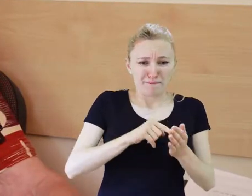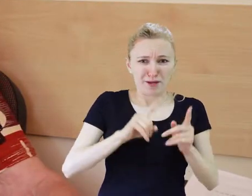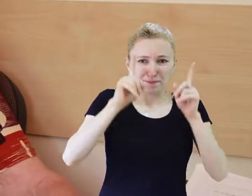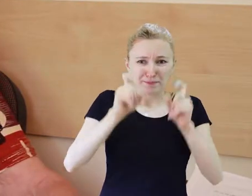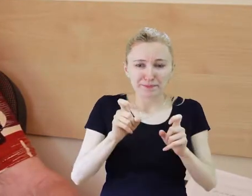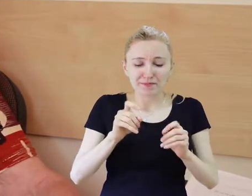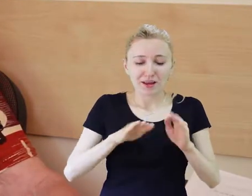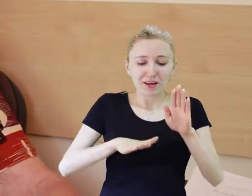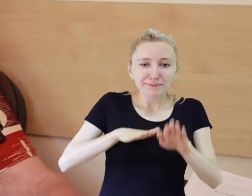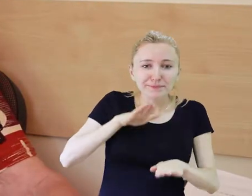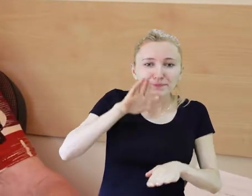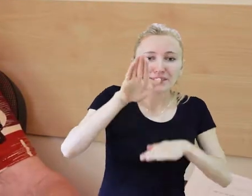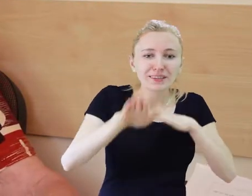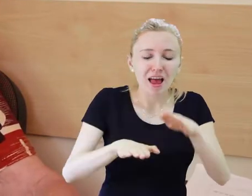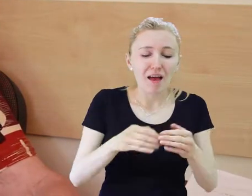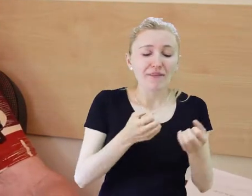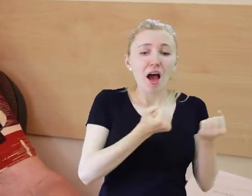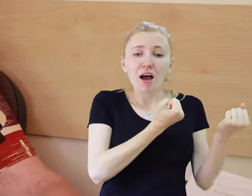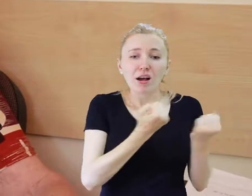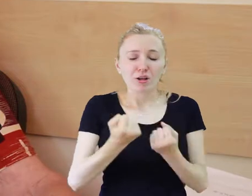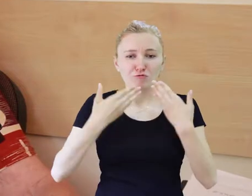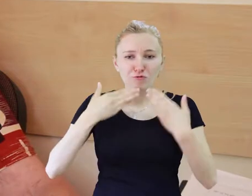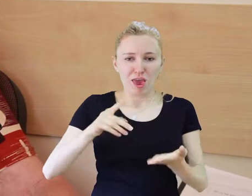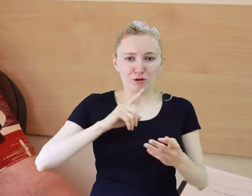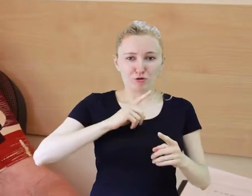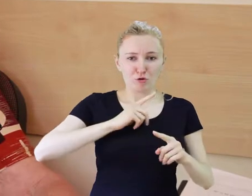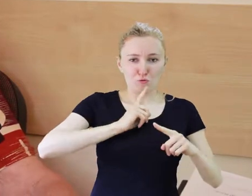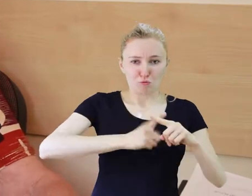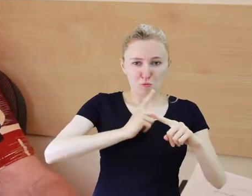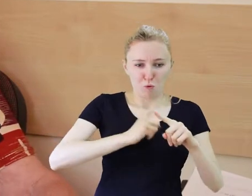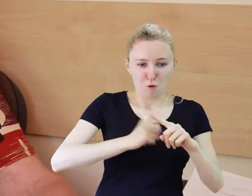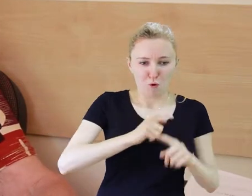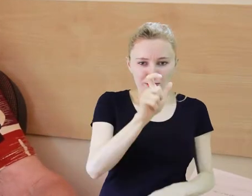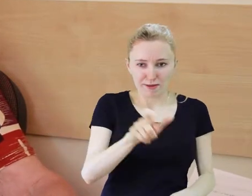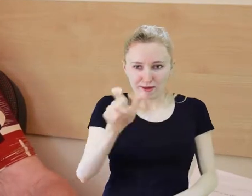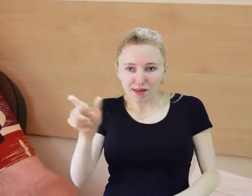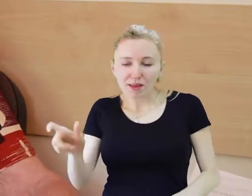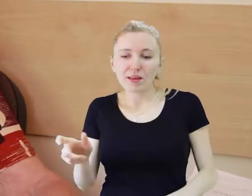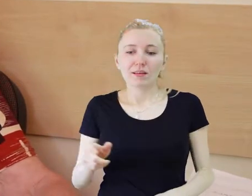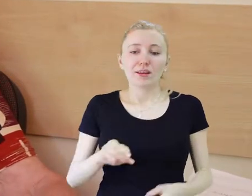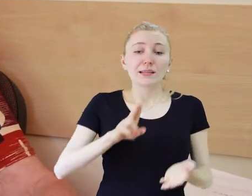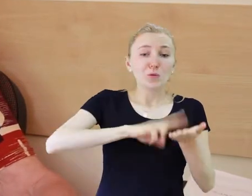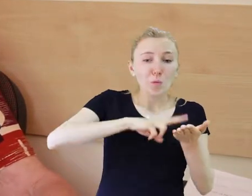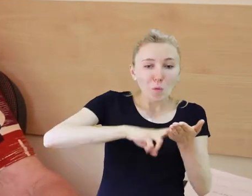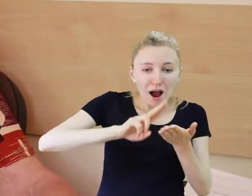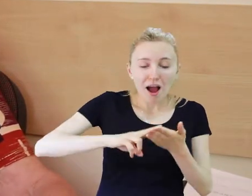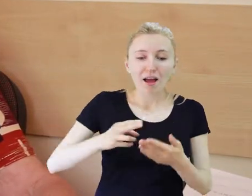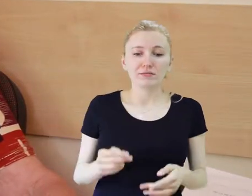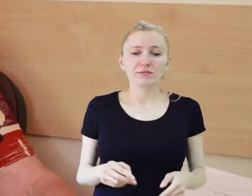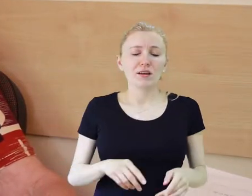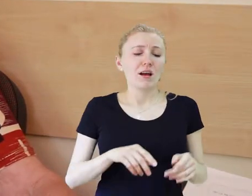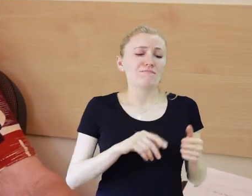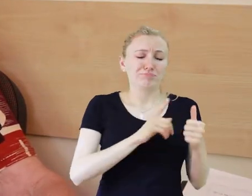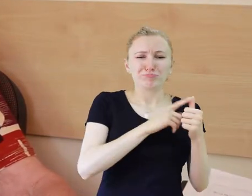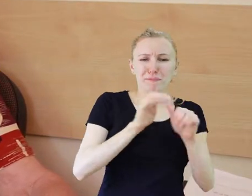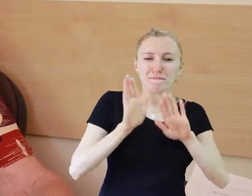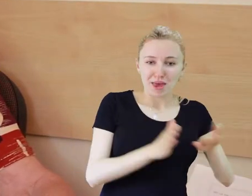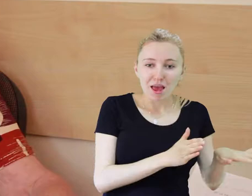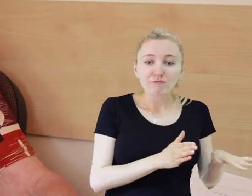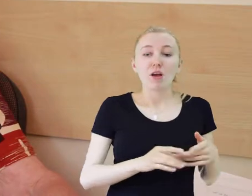powijakach. Tylko było, zżyło się ze składek, bardzo skromnych składek i małej liczby